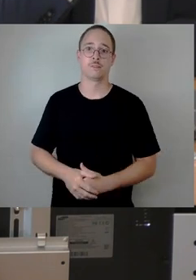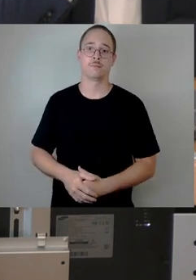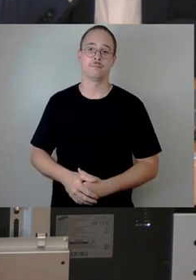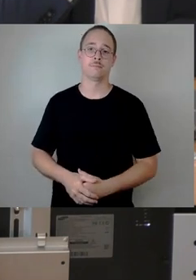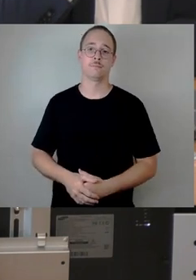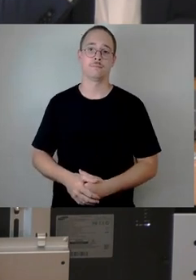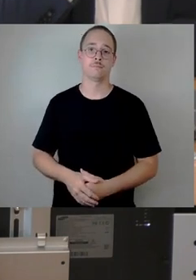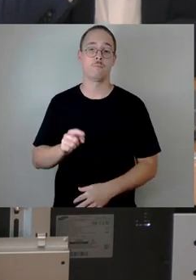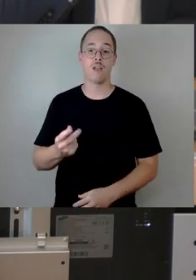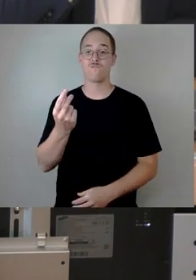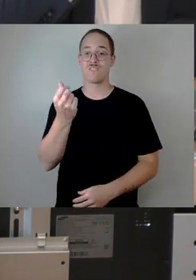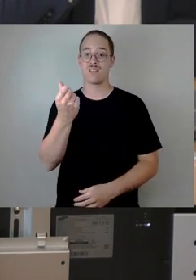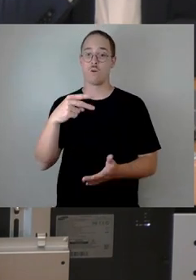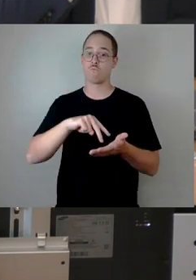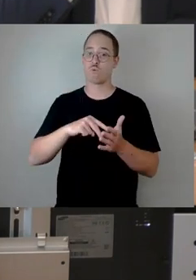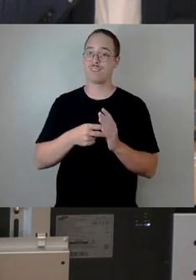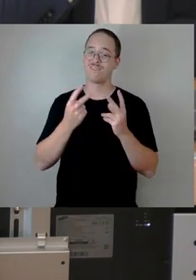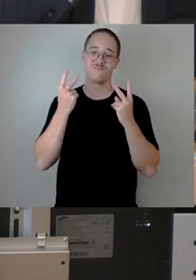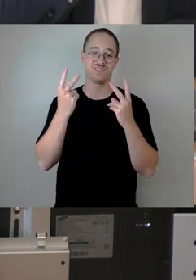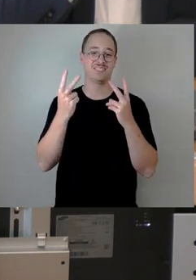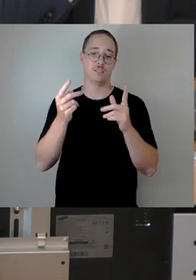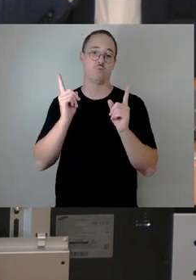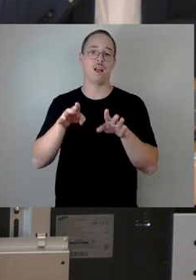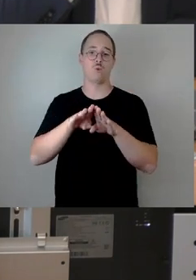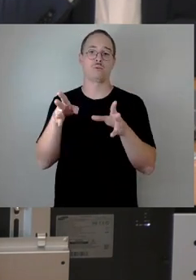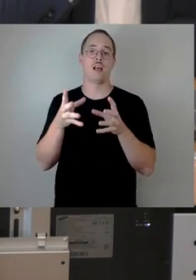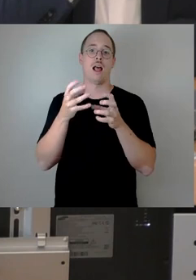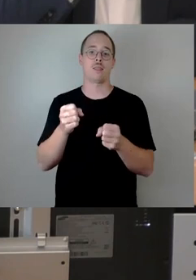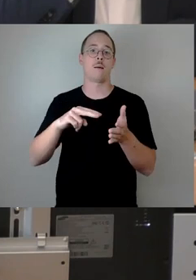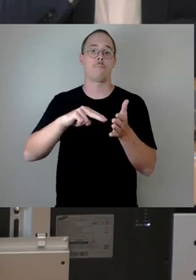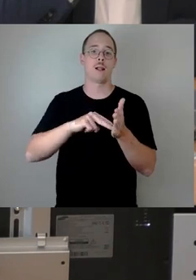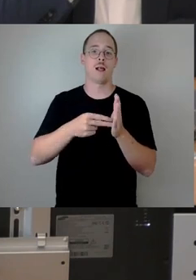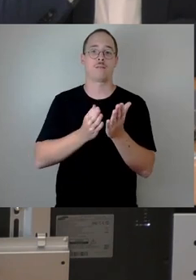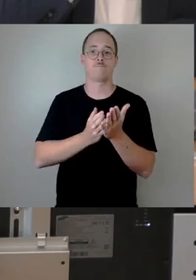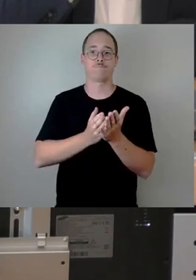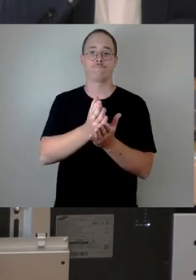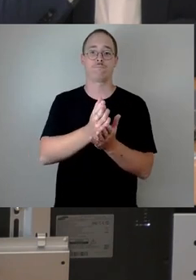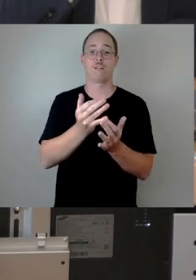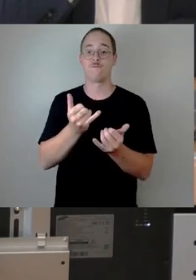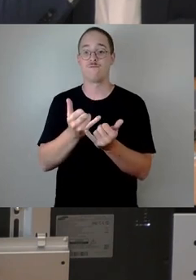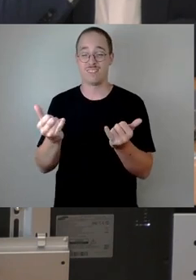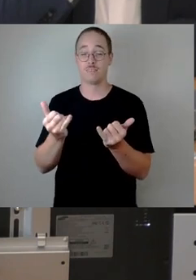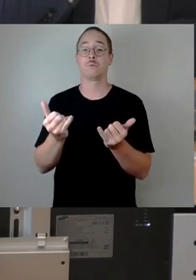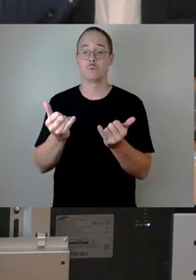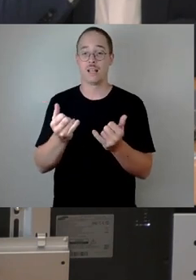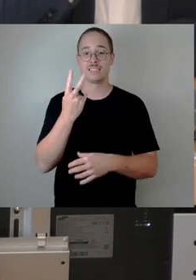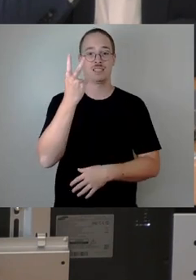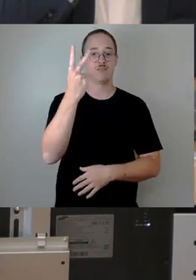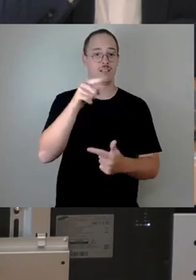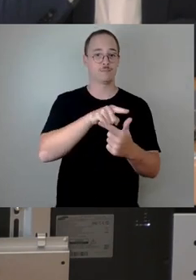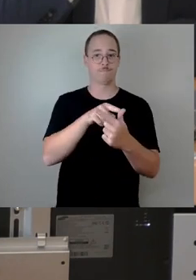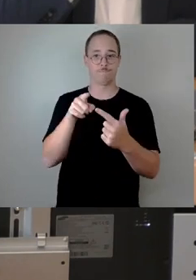ausgeglichenen Haushaltsplan vorzulegen. Zwei Faktoren sind dafür entscheidend, die weit weniger